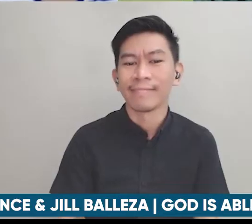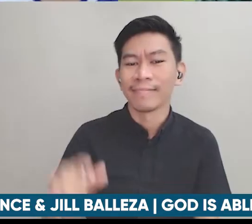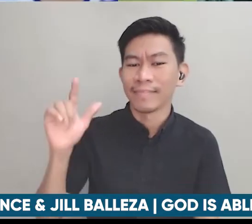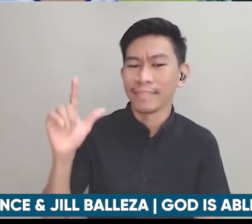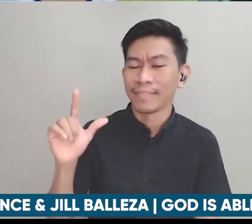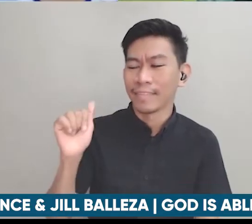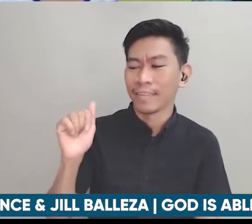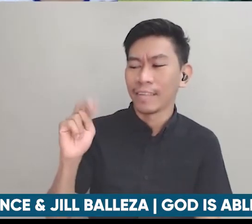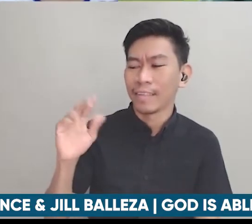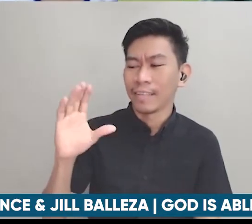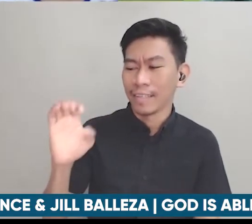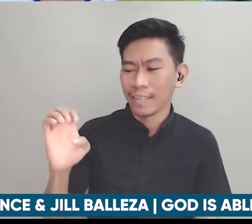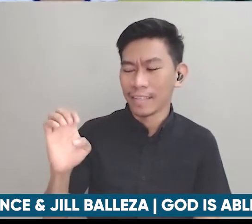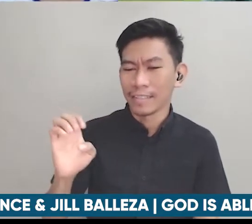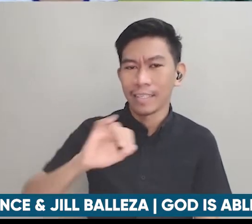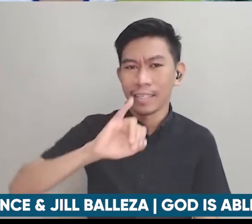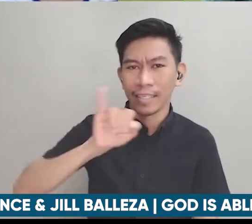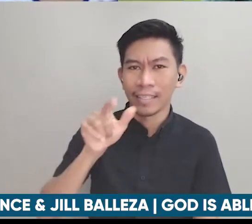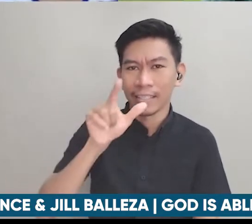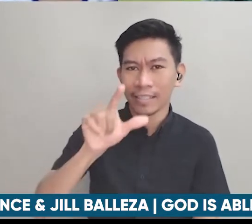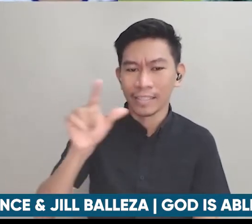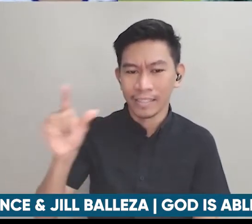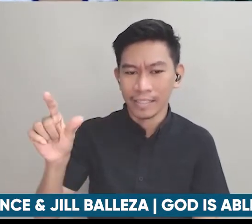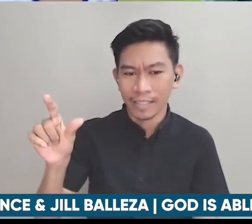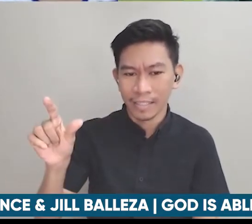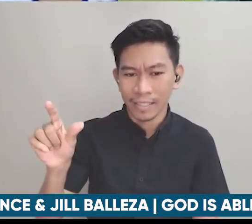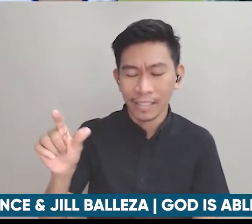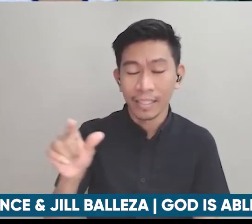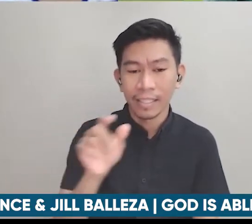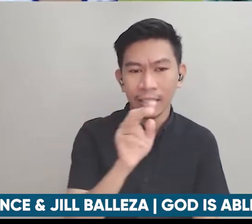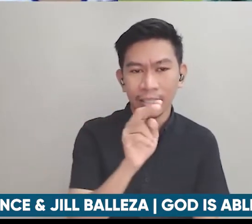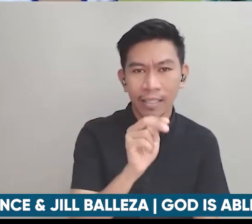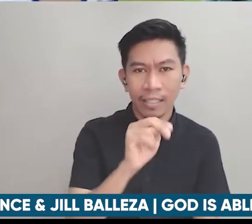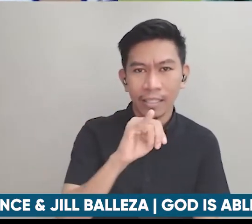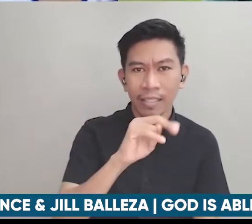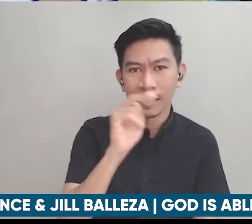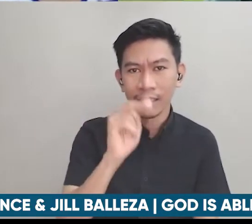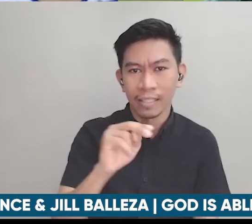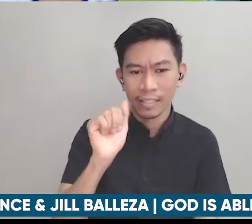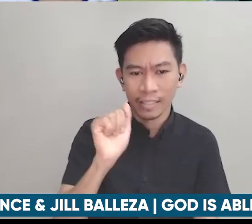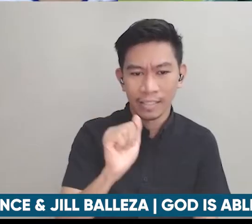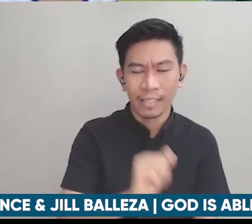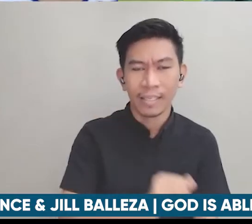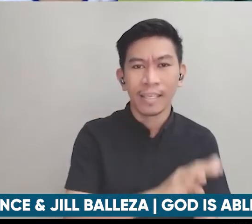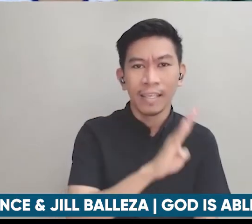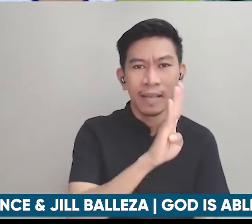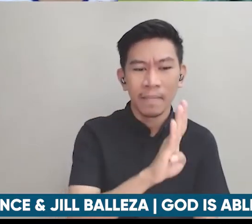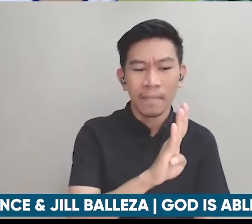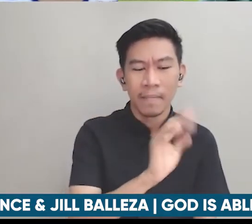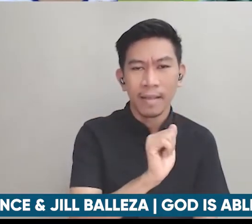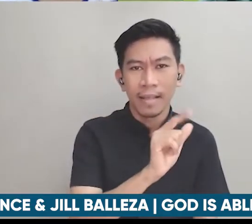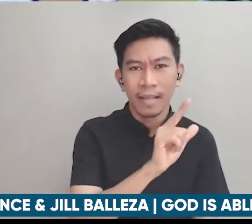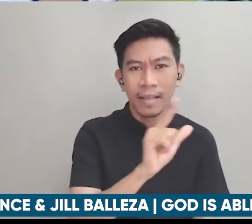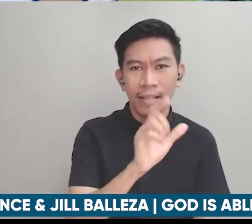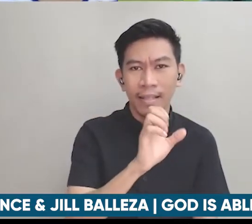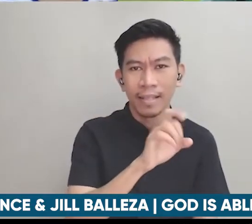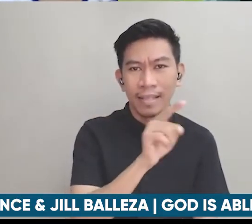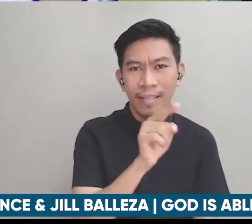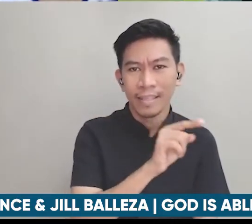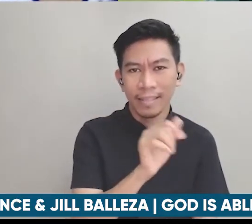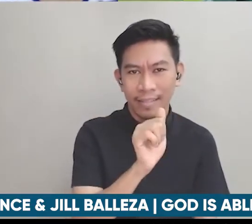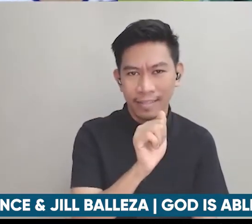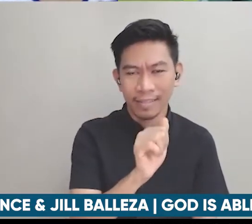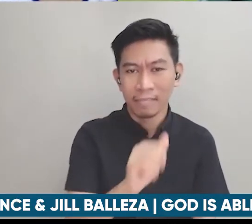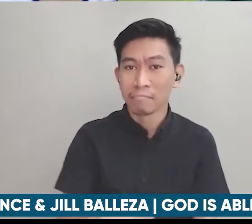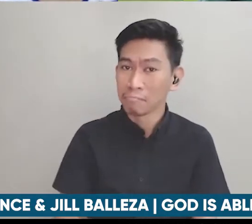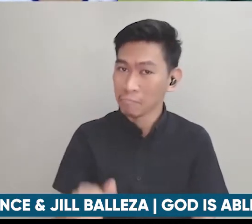sa mga taga-Lipa Lance Jill Nina Baliesa kung gusto mo nyo makipag-connect